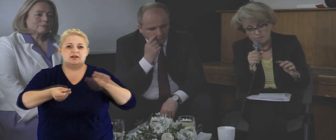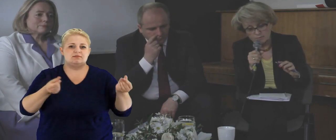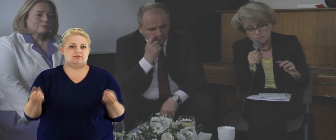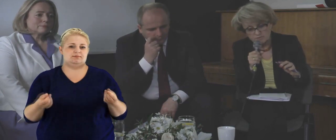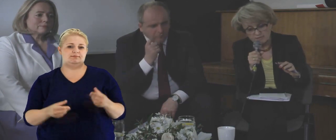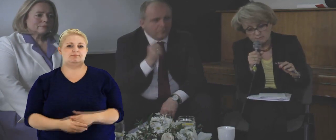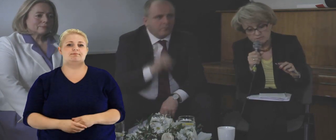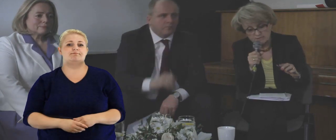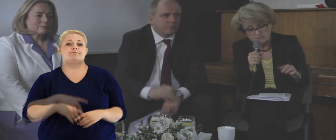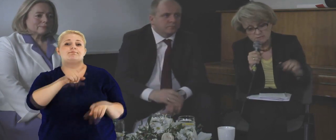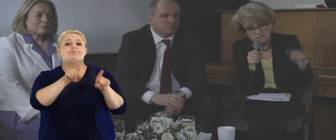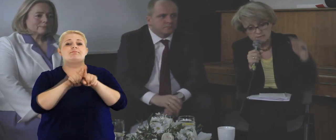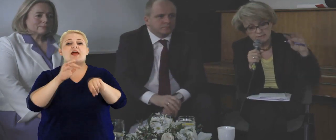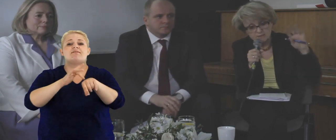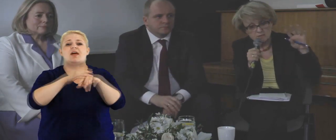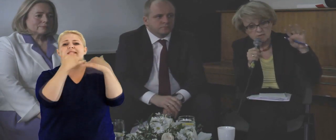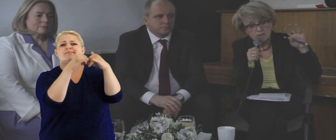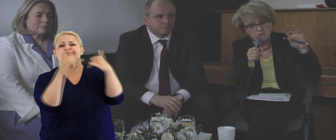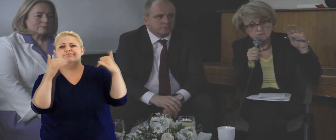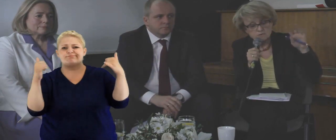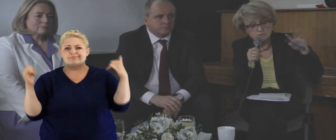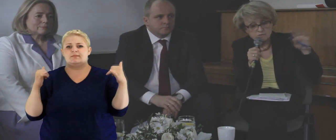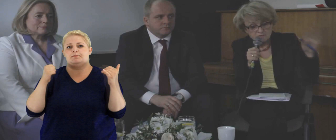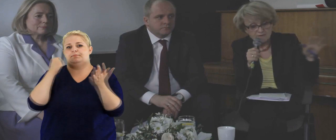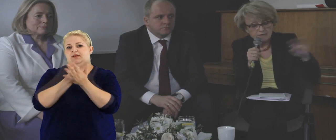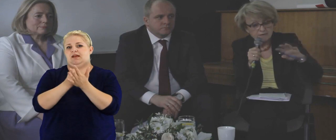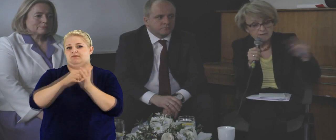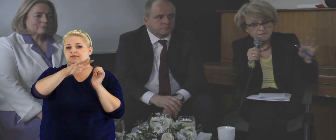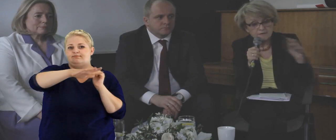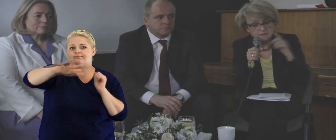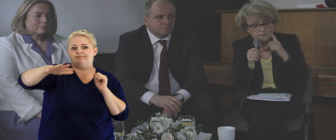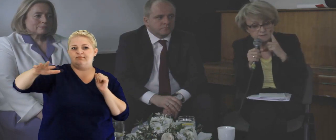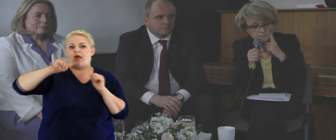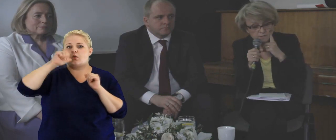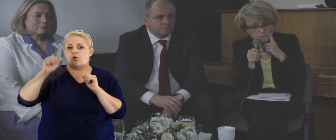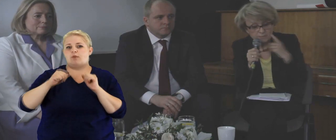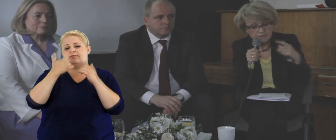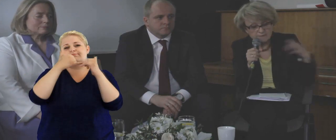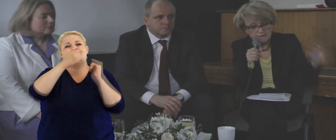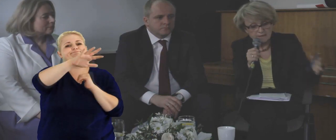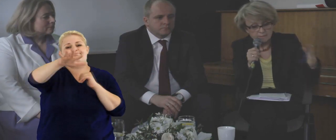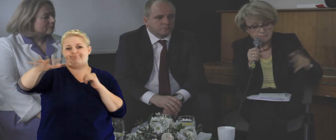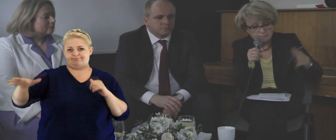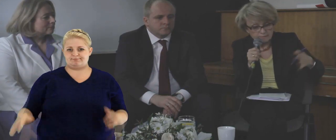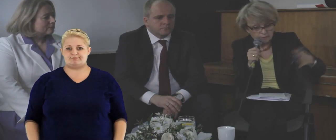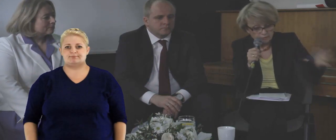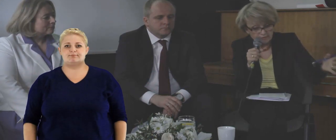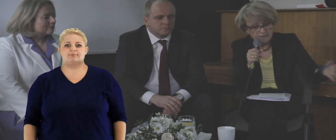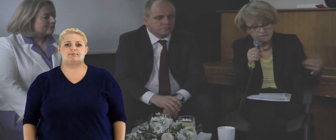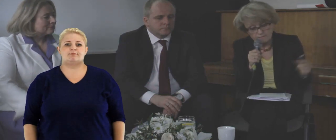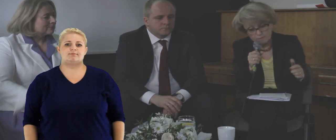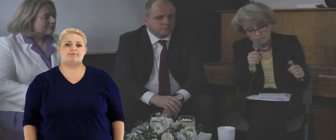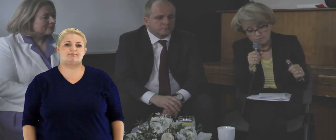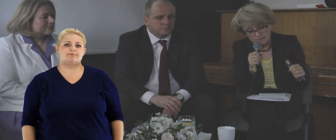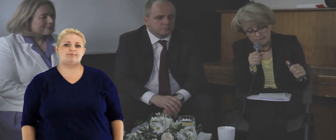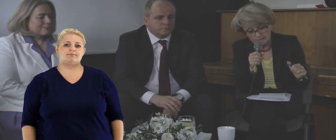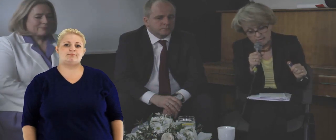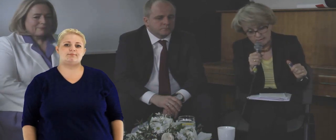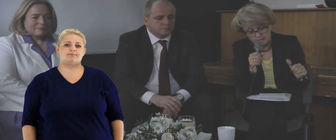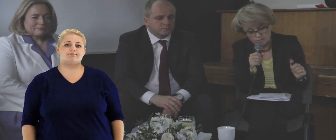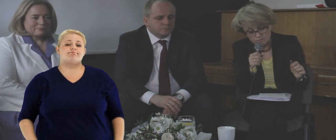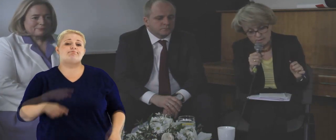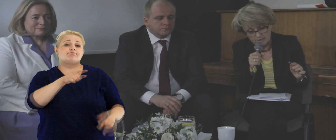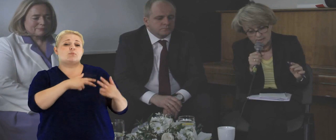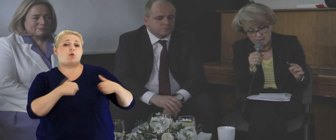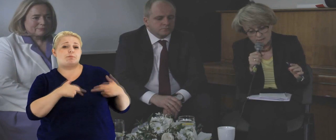Czy na obciążenia administracyjne, także zróżnicowane efekty stanowionego prawa na terytorialnie w Europie, na